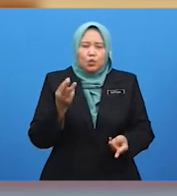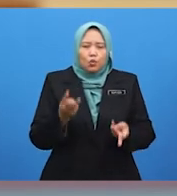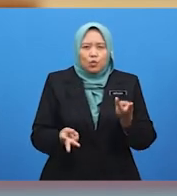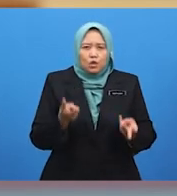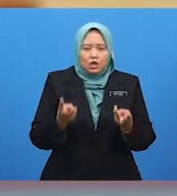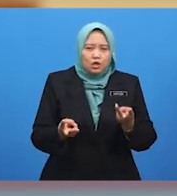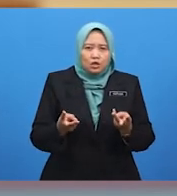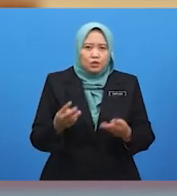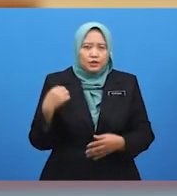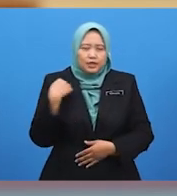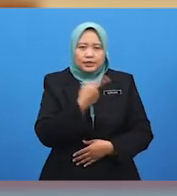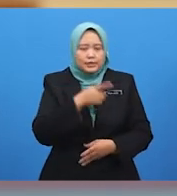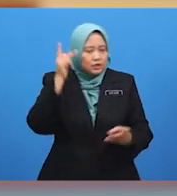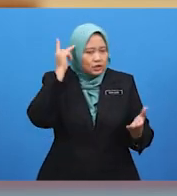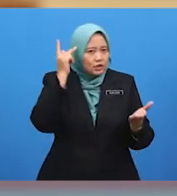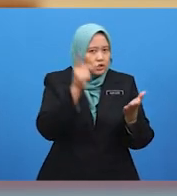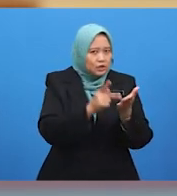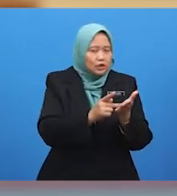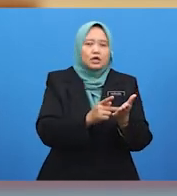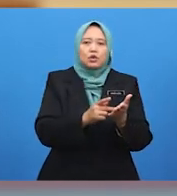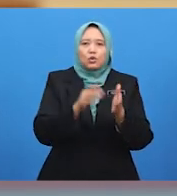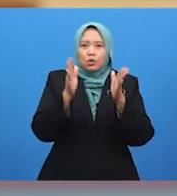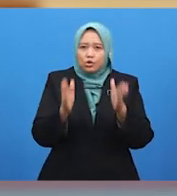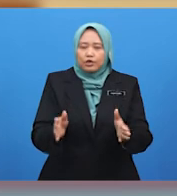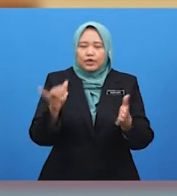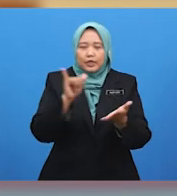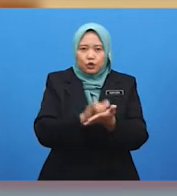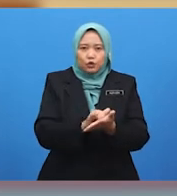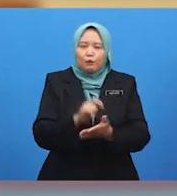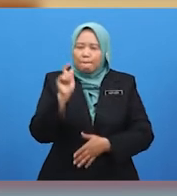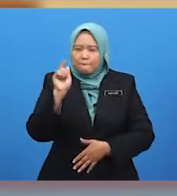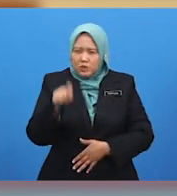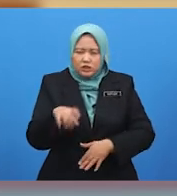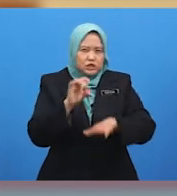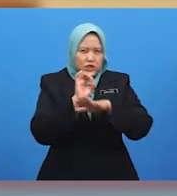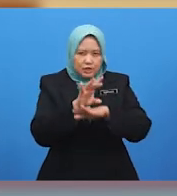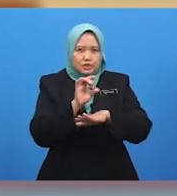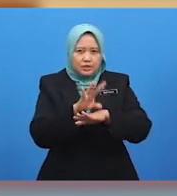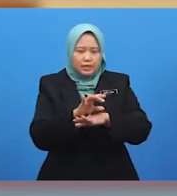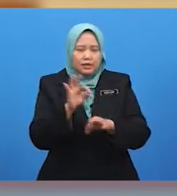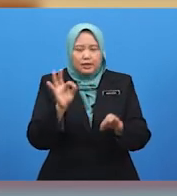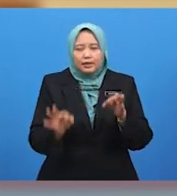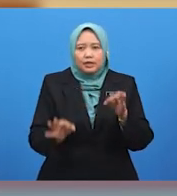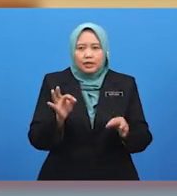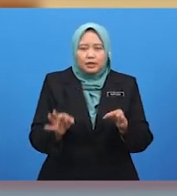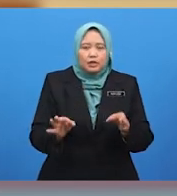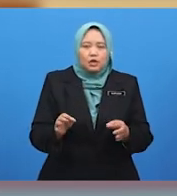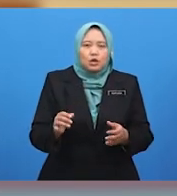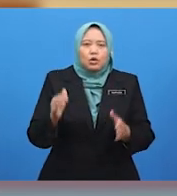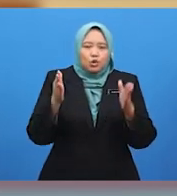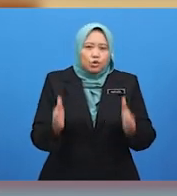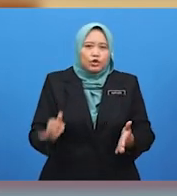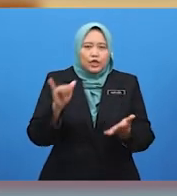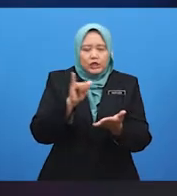bertindak berani menegur kesalahan demi kesejahteraan bersama. Faham tak, murid-murid? Seterusnya,